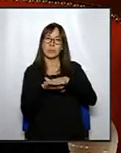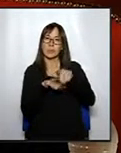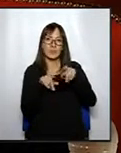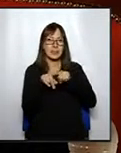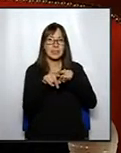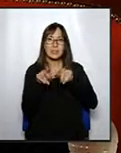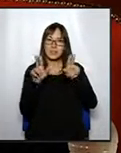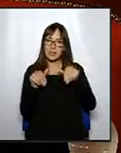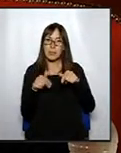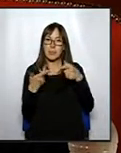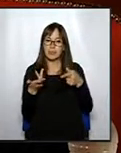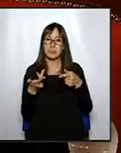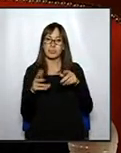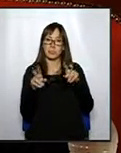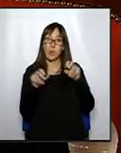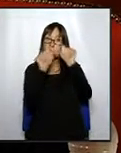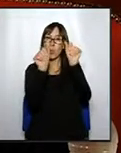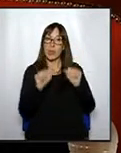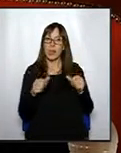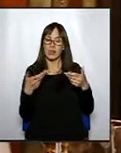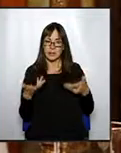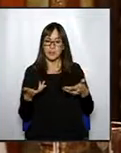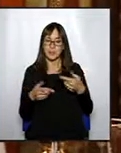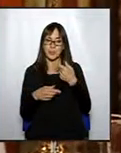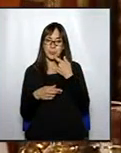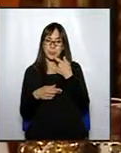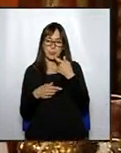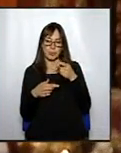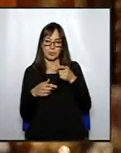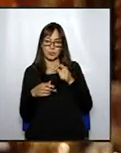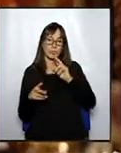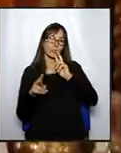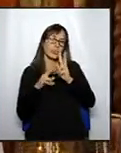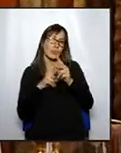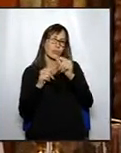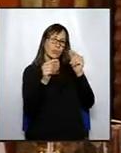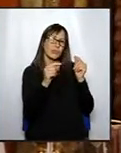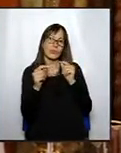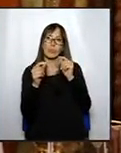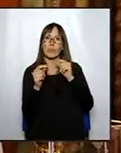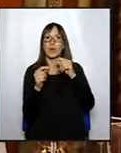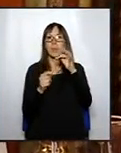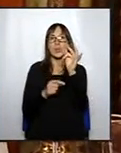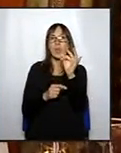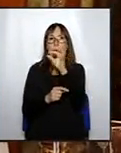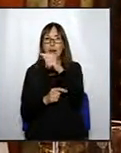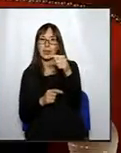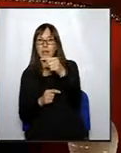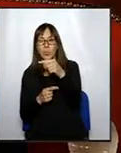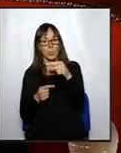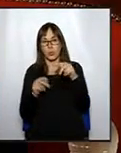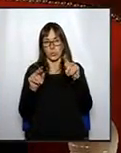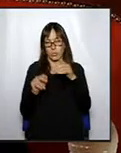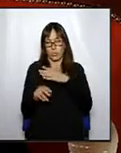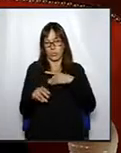model de recollida de residus, avui, però, no entraré a fer a cap mena de valoració ni en positiu ni en negatiu d'aquest nou sistema